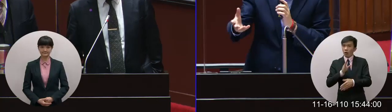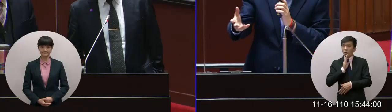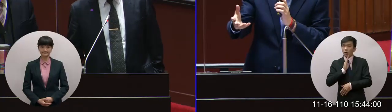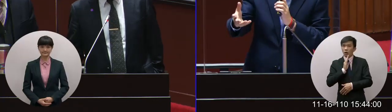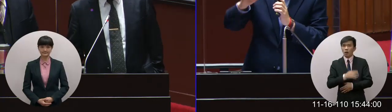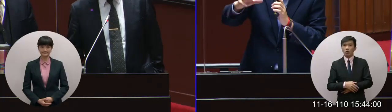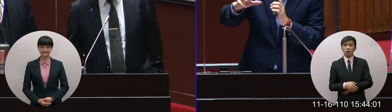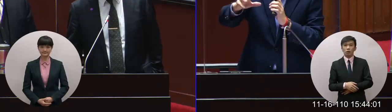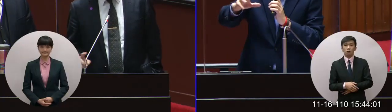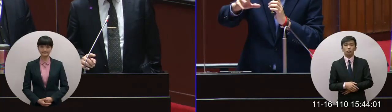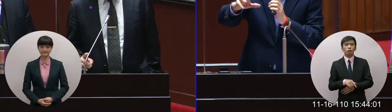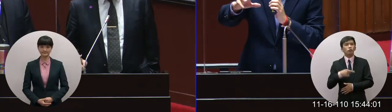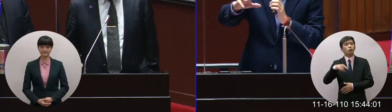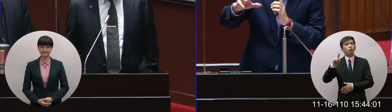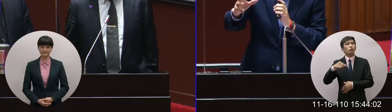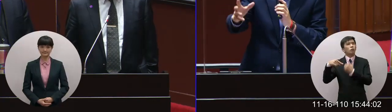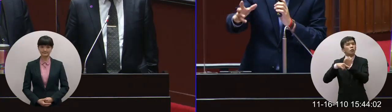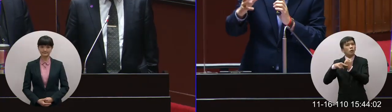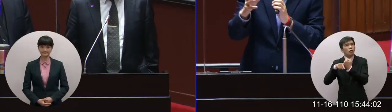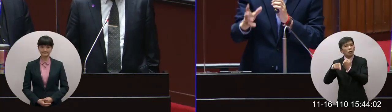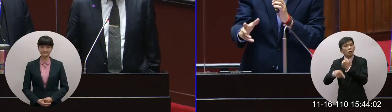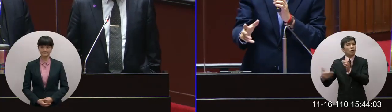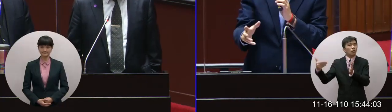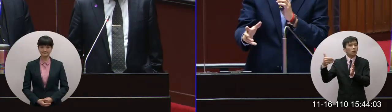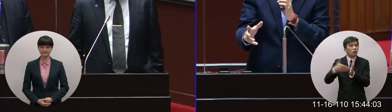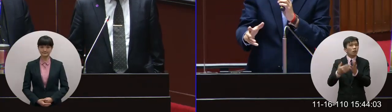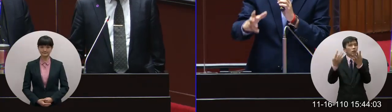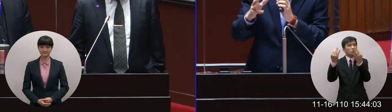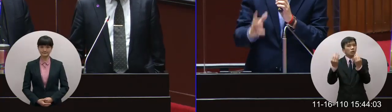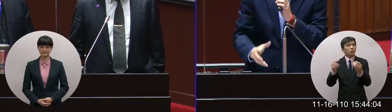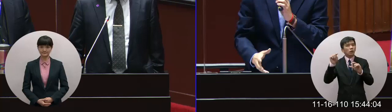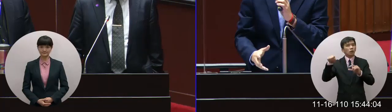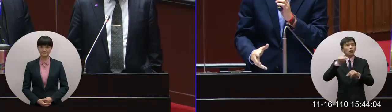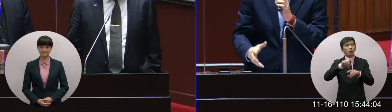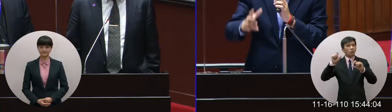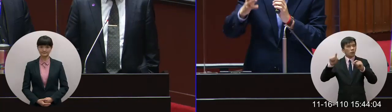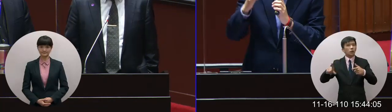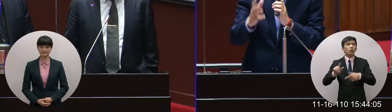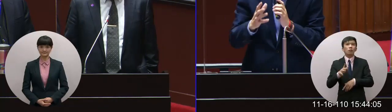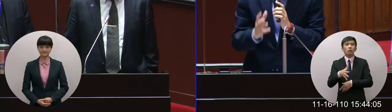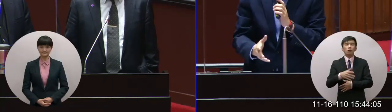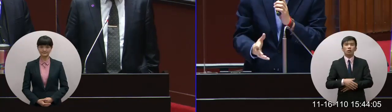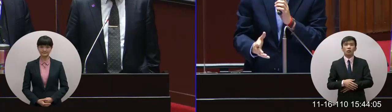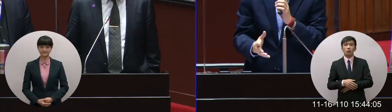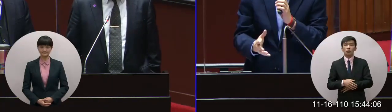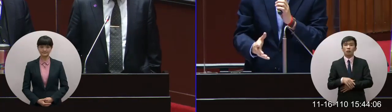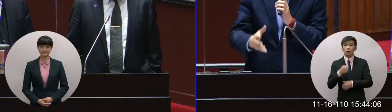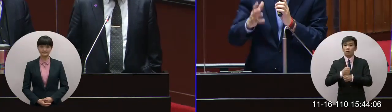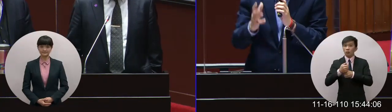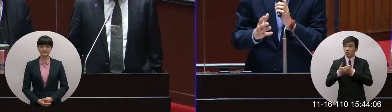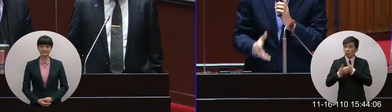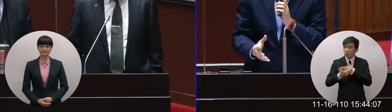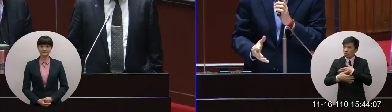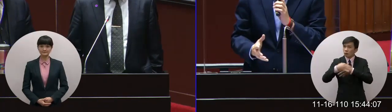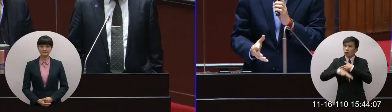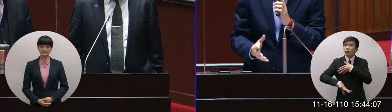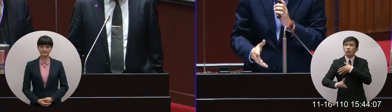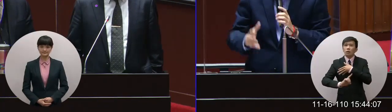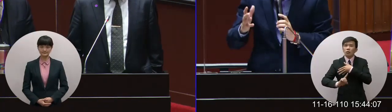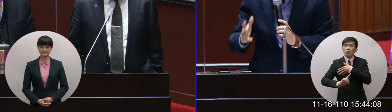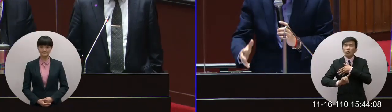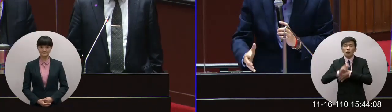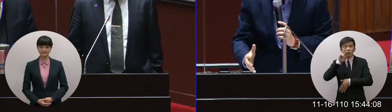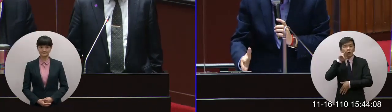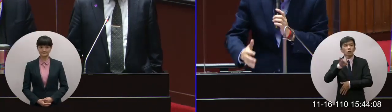了解一下到底有數字的差距到底差在哪裡哪一個關卡還是卡在哪裡